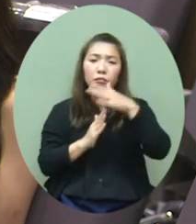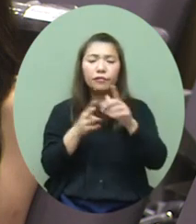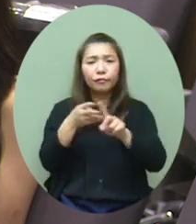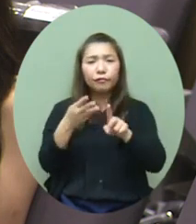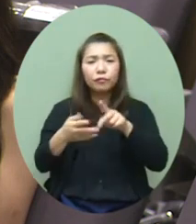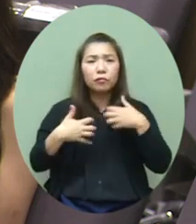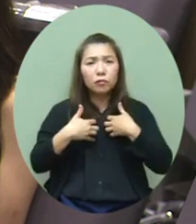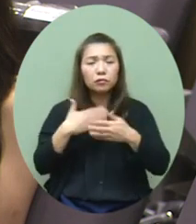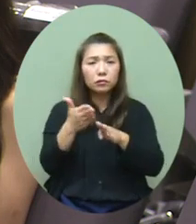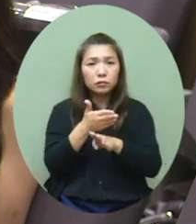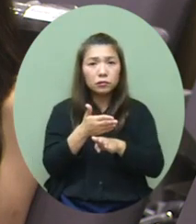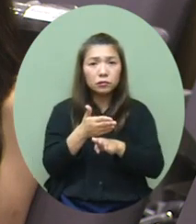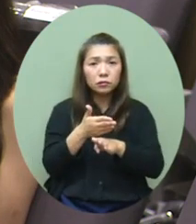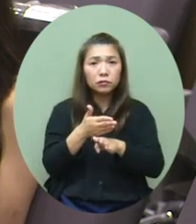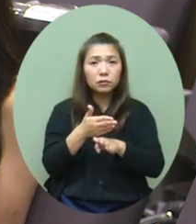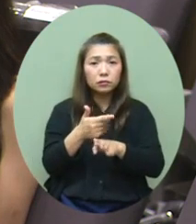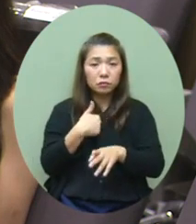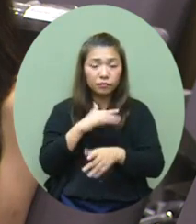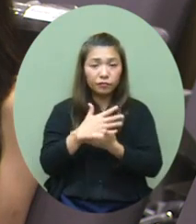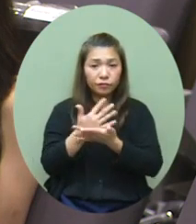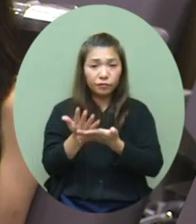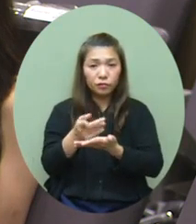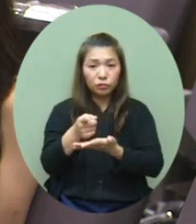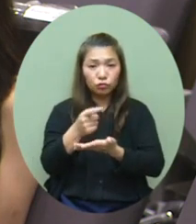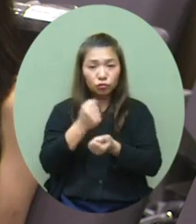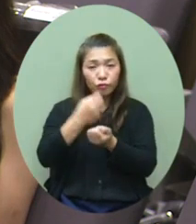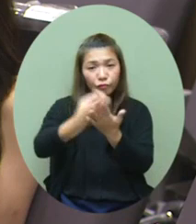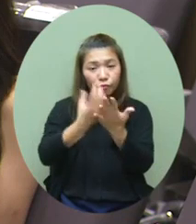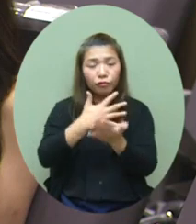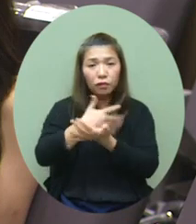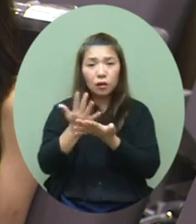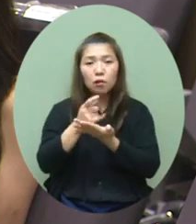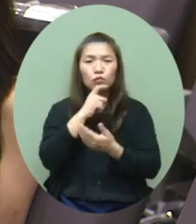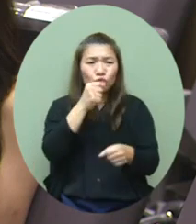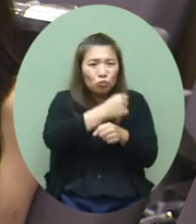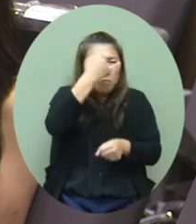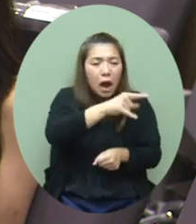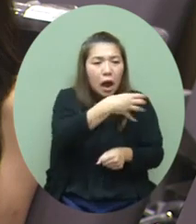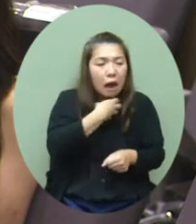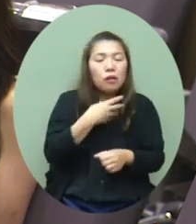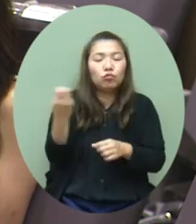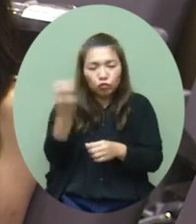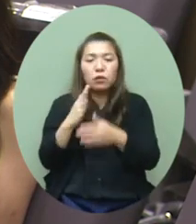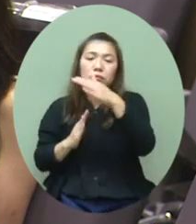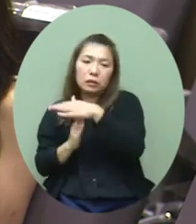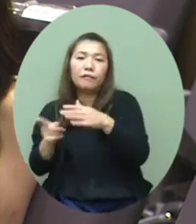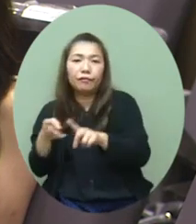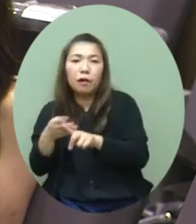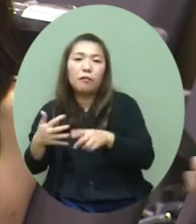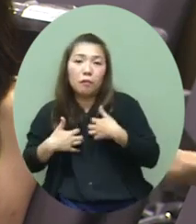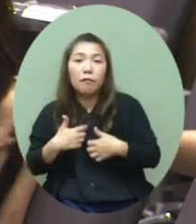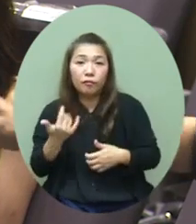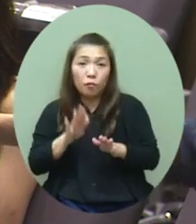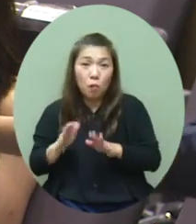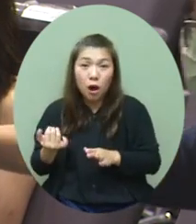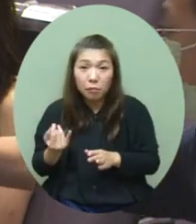急服務之前會不會是有什麼措施做了去到做完那些都搞不定就真的要暫停那些服務呢麻煩